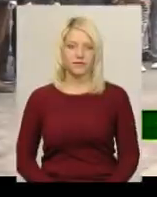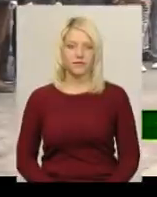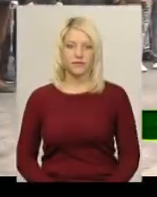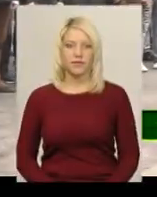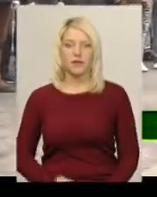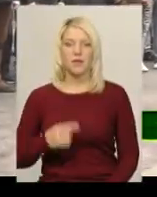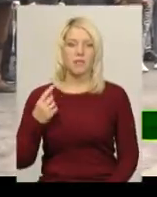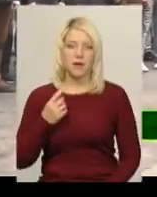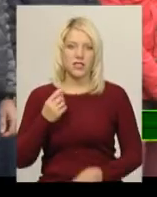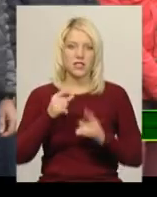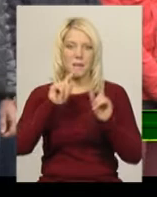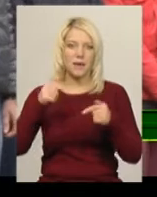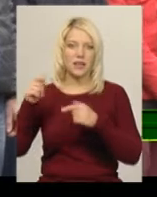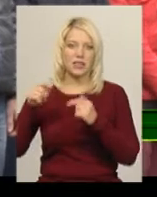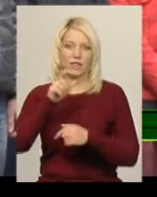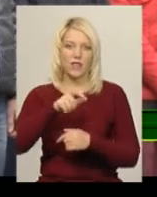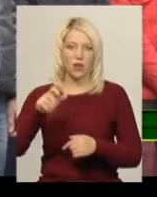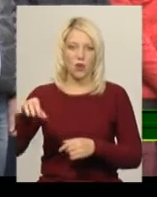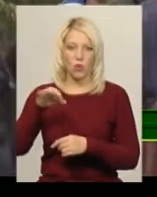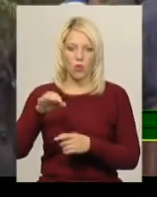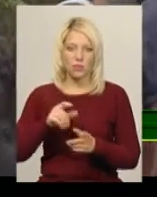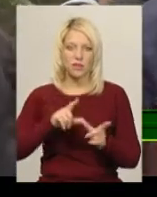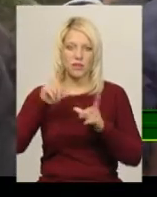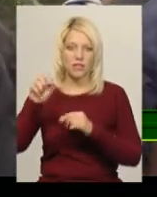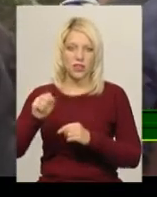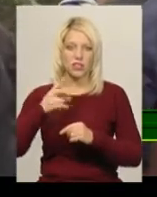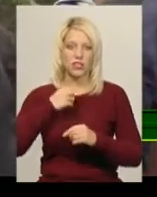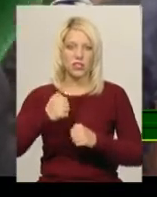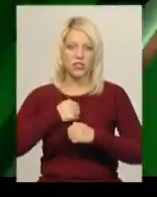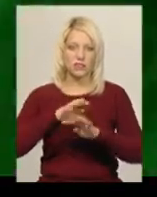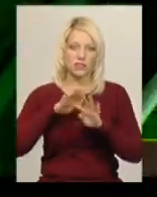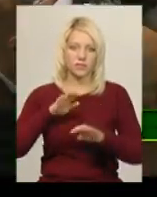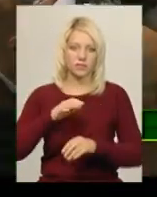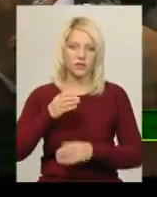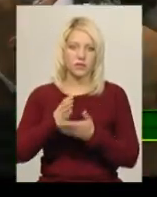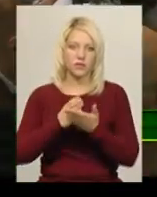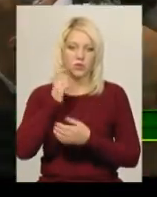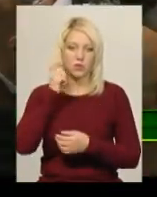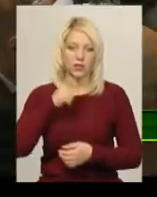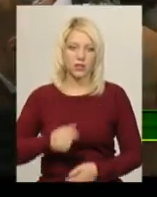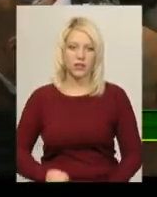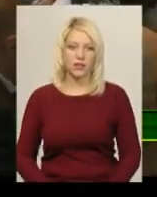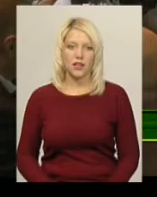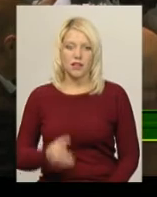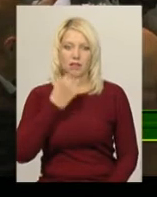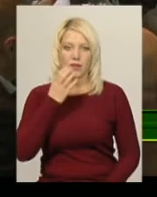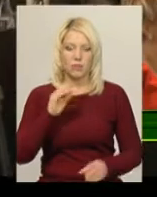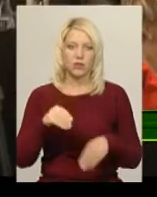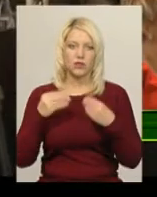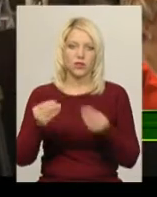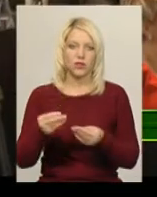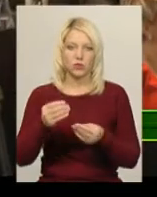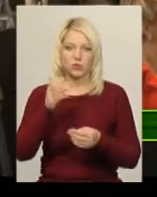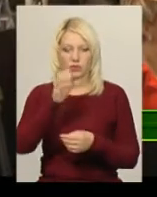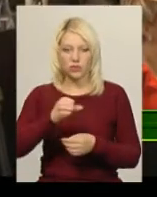Перші призовники області вирушили на строкову службу до Збройних сил України. Тепло в оселі хмельничан подадуть, коли середня